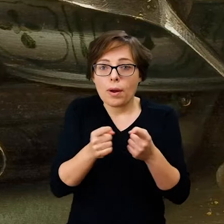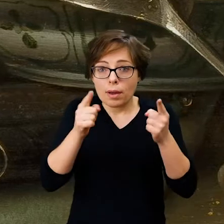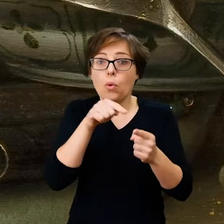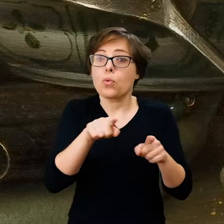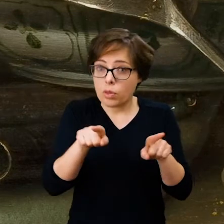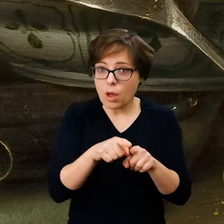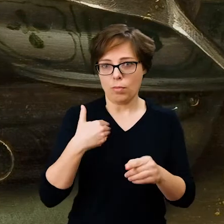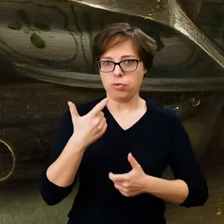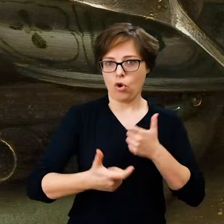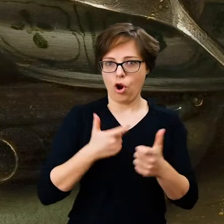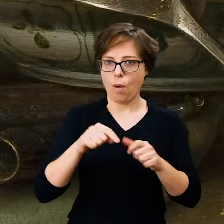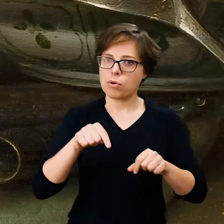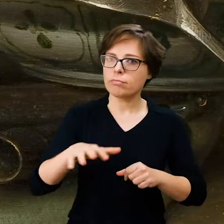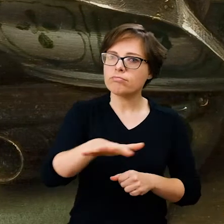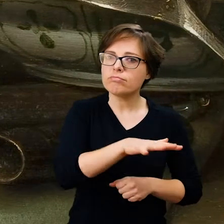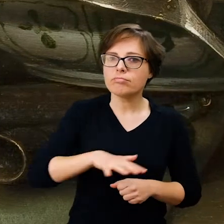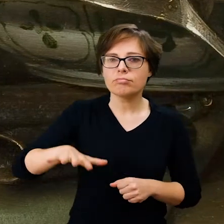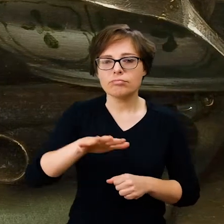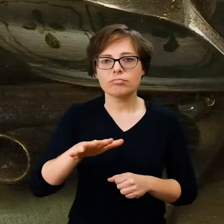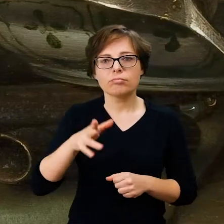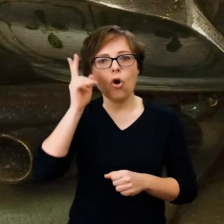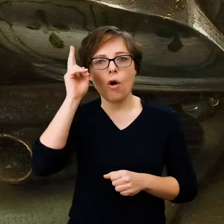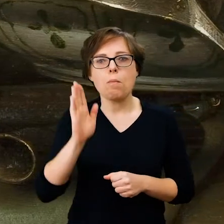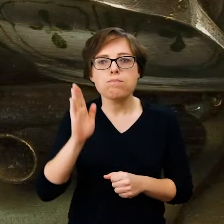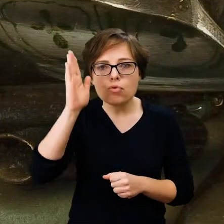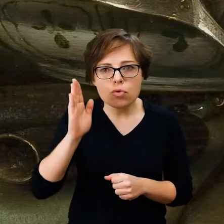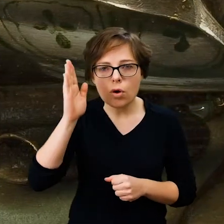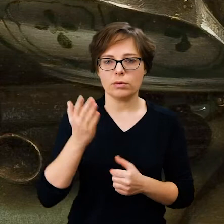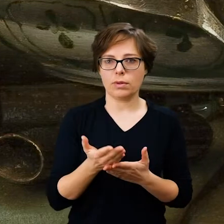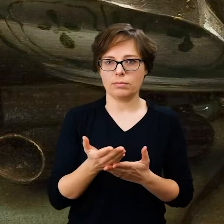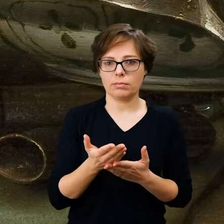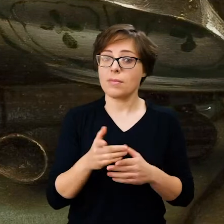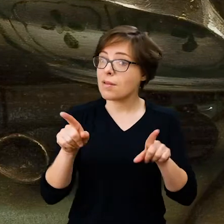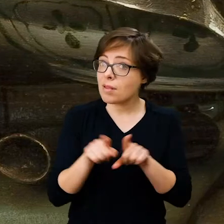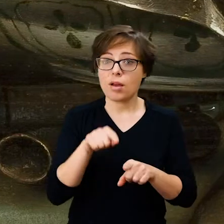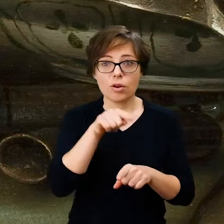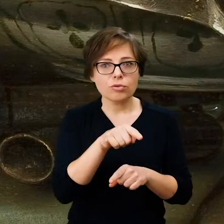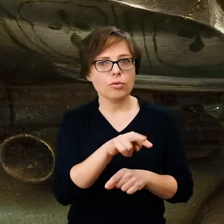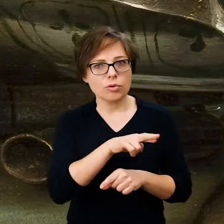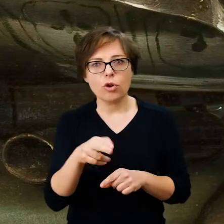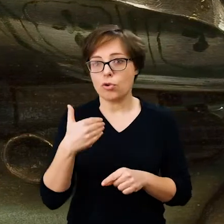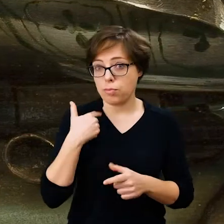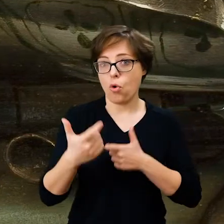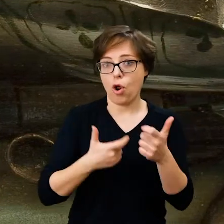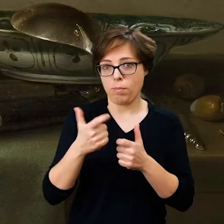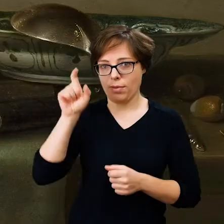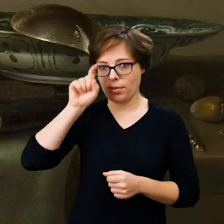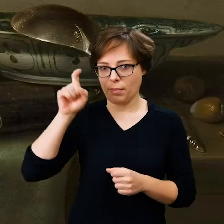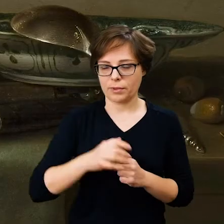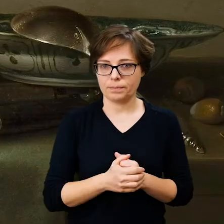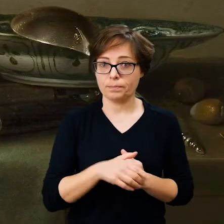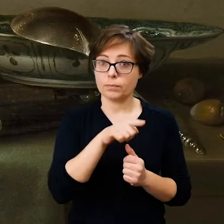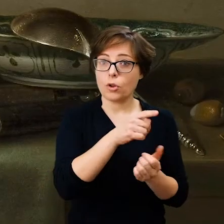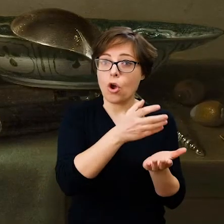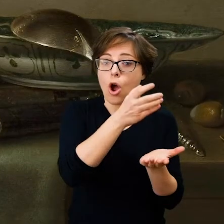był wytwarzany na terenie północnych Niderlandów, również tego typu przedmioty były wytwarzane w Niemczech. Ta